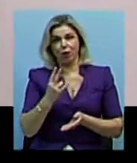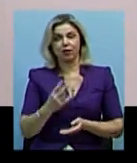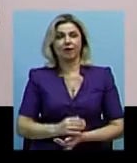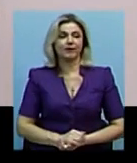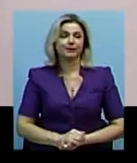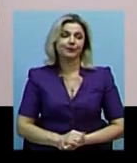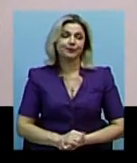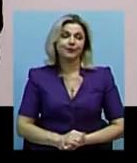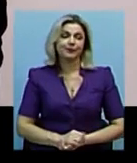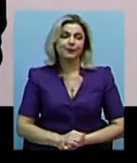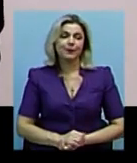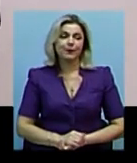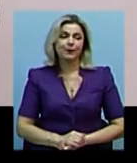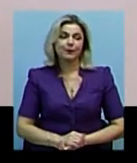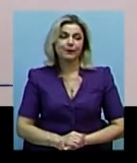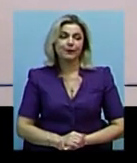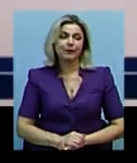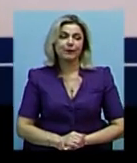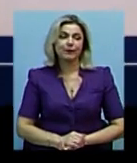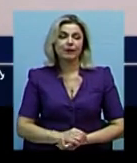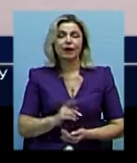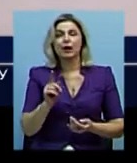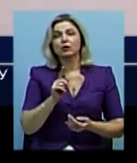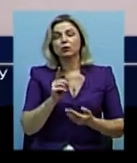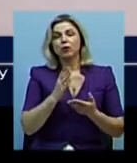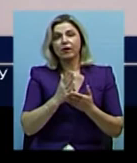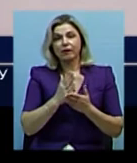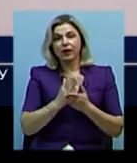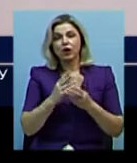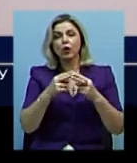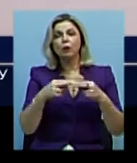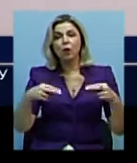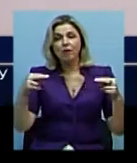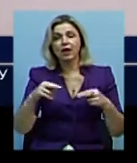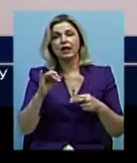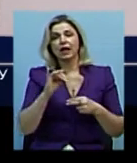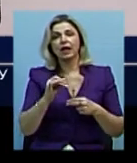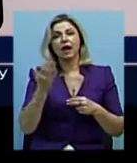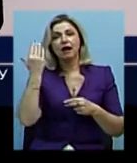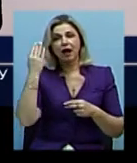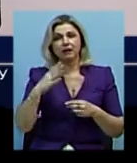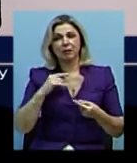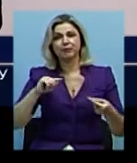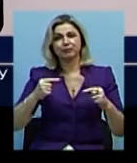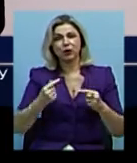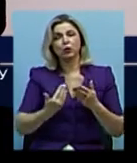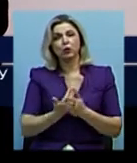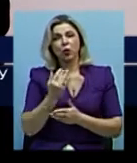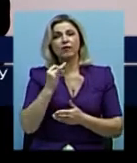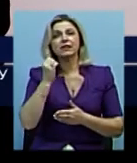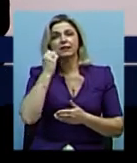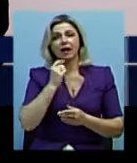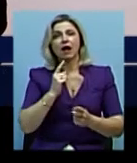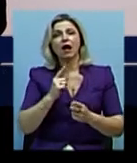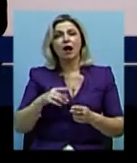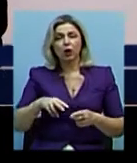що вже тепер суперечить і новим державним будівельним нормам, і часто суперечило старим. Смуга руху на магістральних